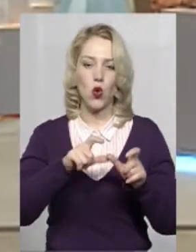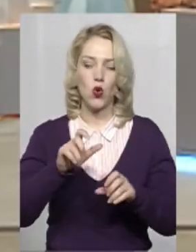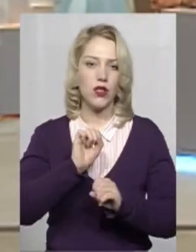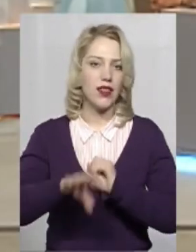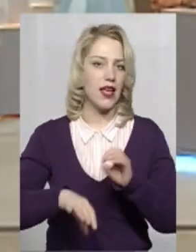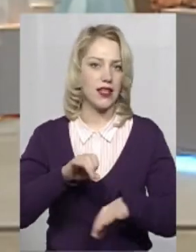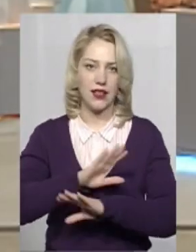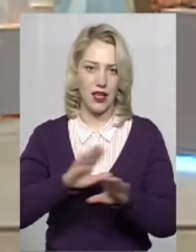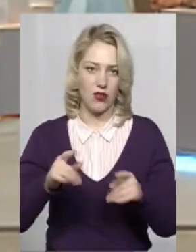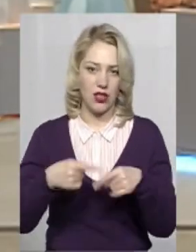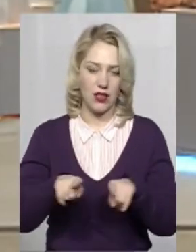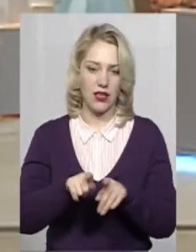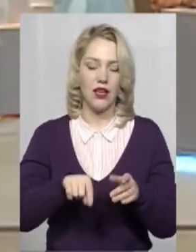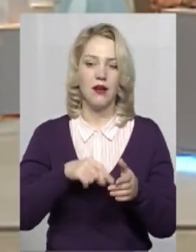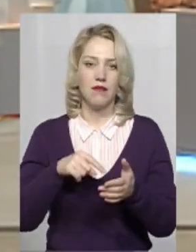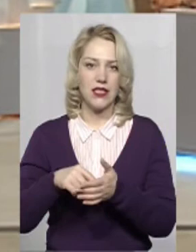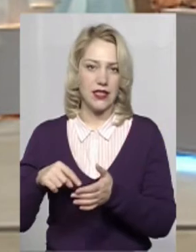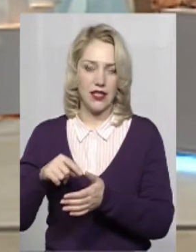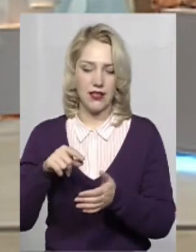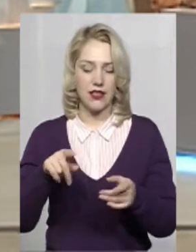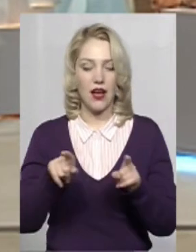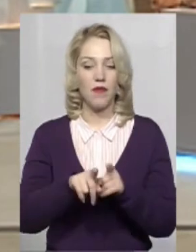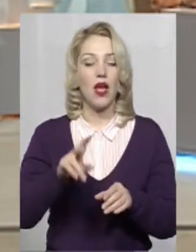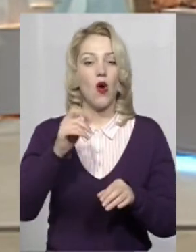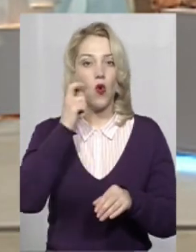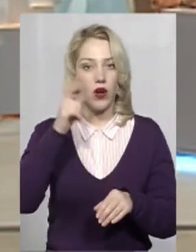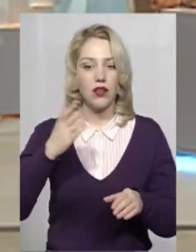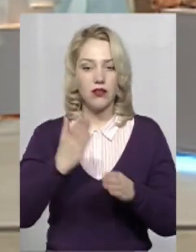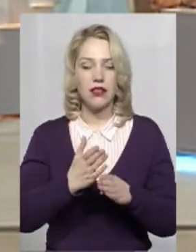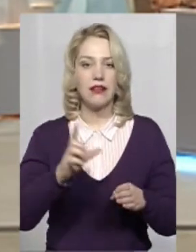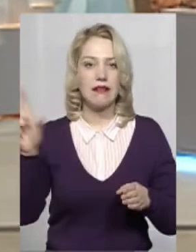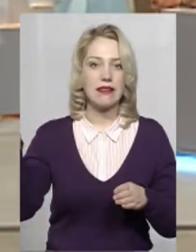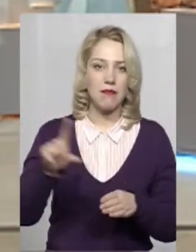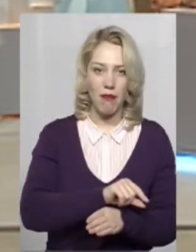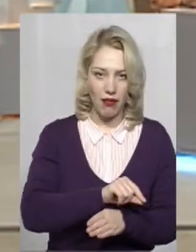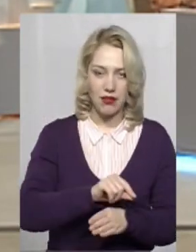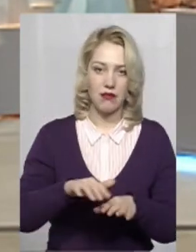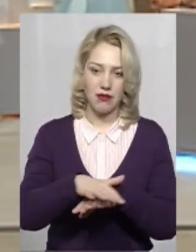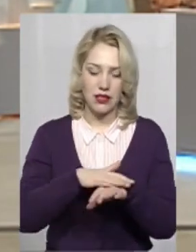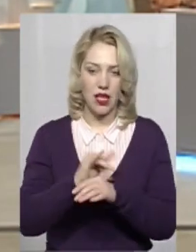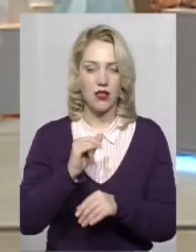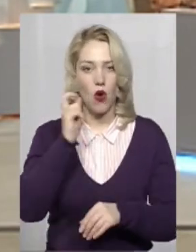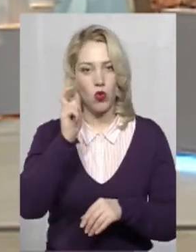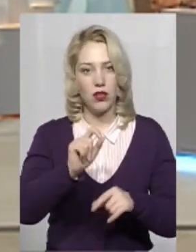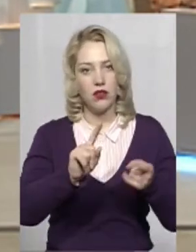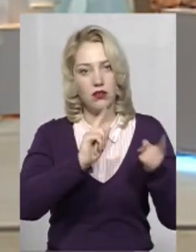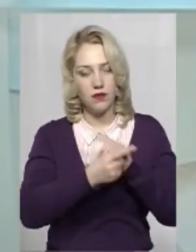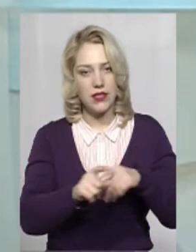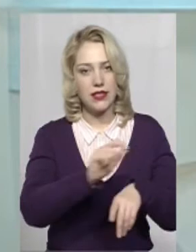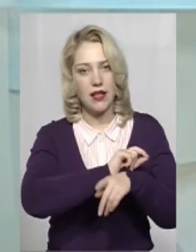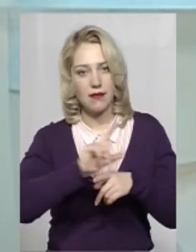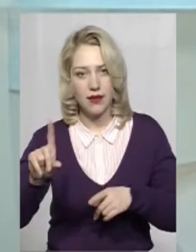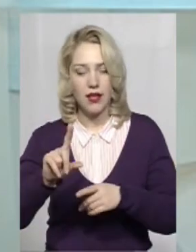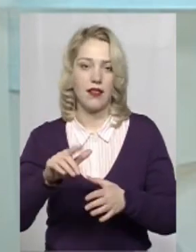попри те, що в Україні є спад населення, в Хмельницькому є зростання населення. І я вважаю, що